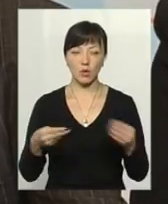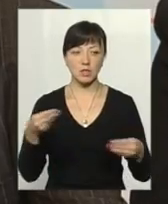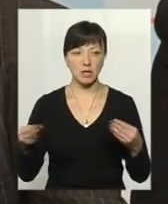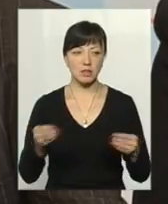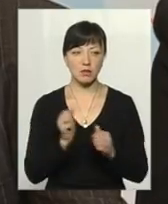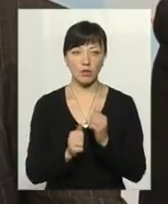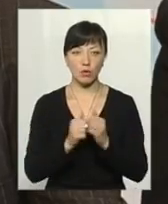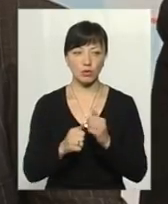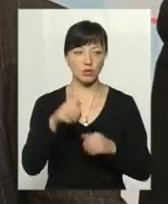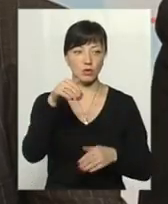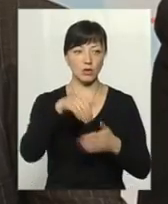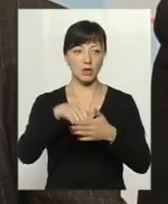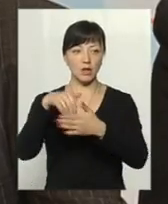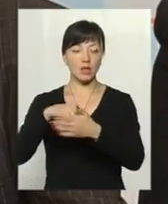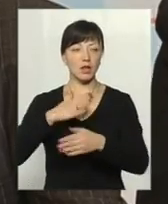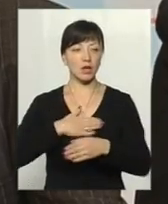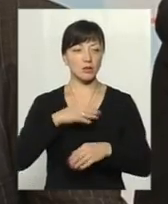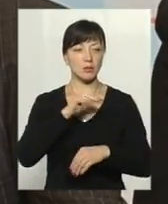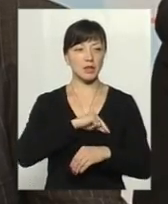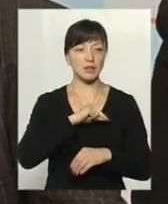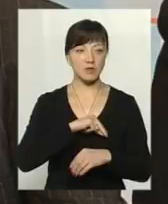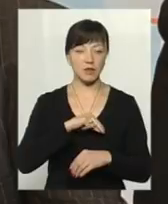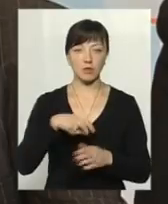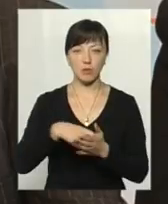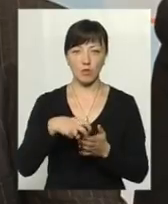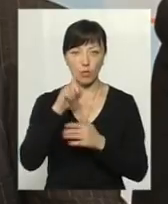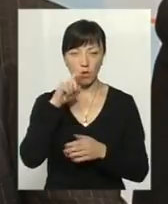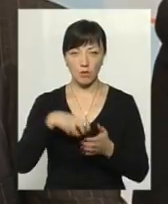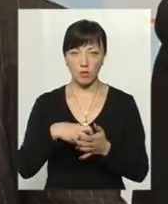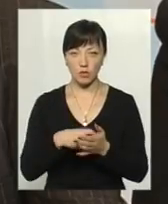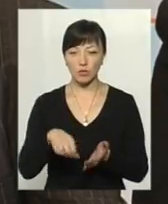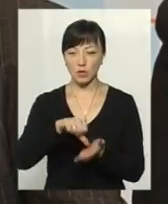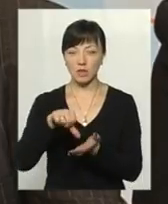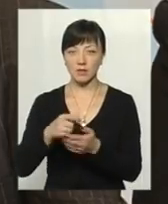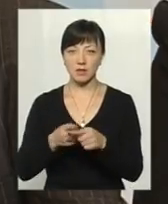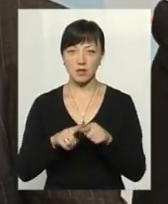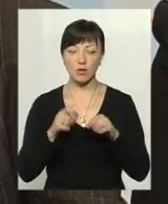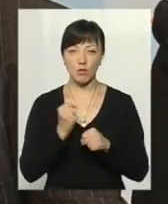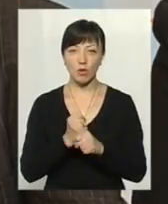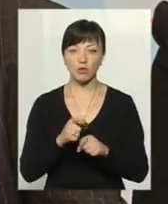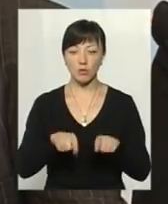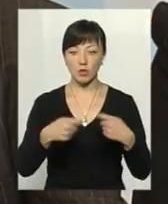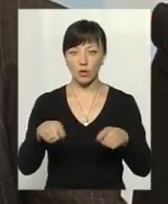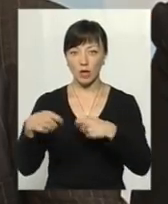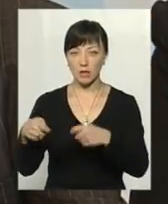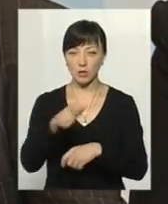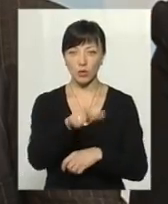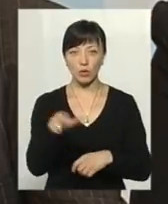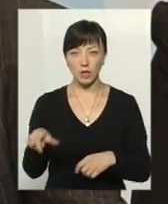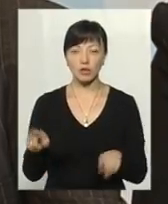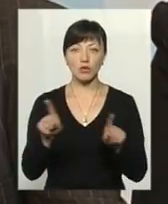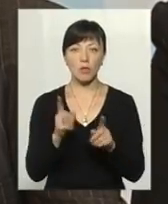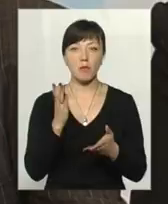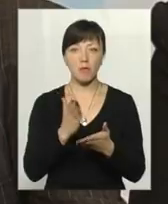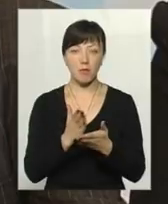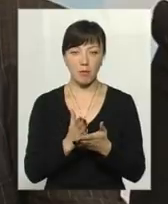в кожну скриньку. Наші працівники та працівники «Укрпошти» приймали участь в цій роботі, для того, щоб донести до людей те, що